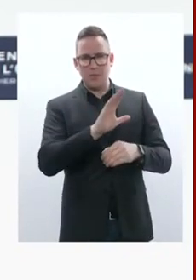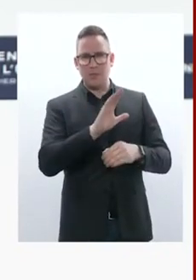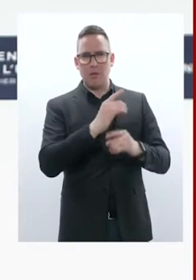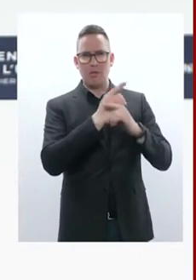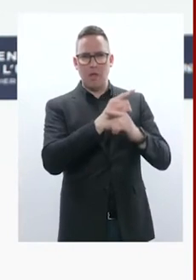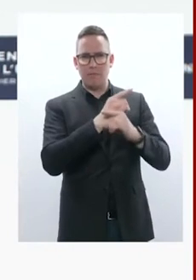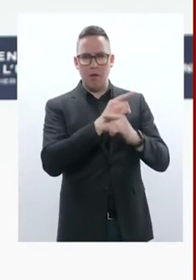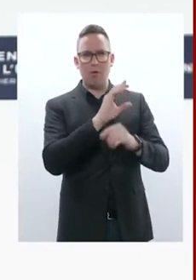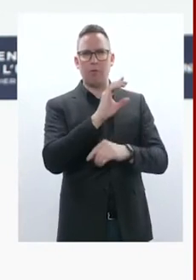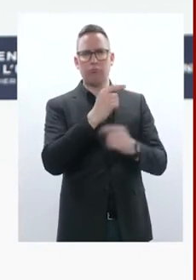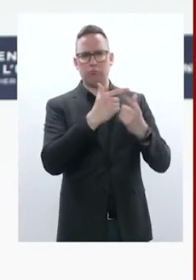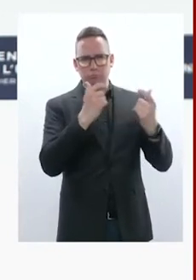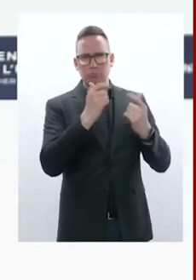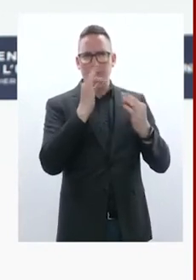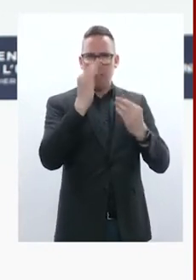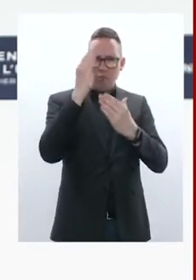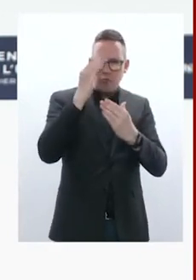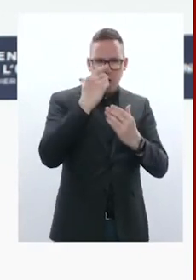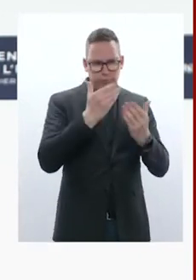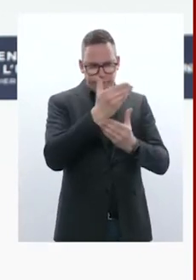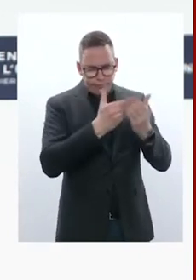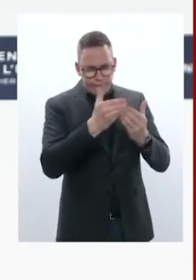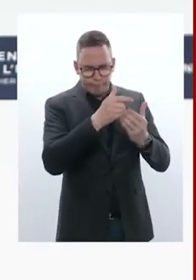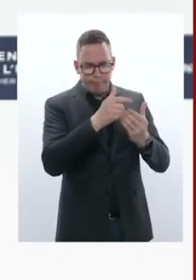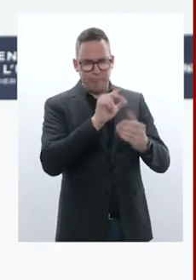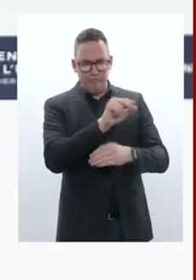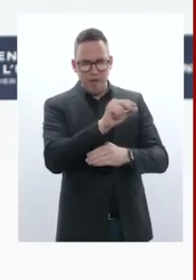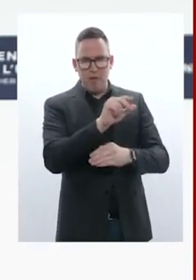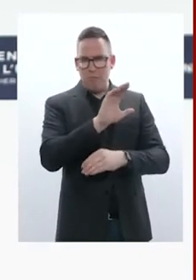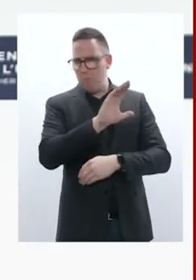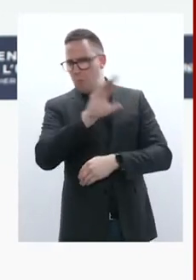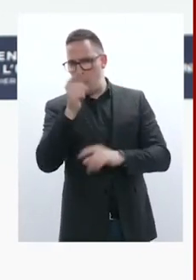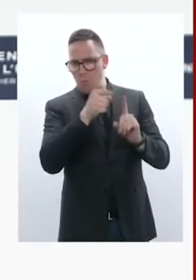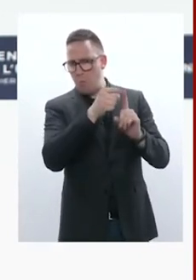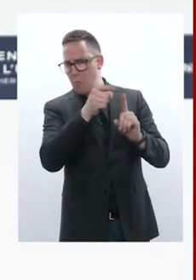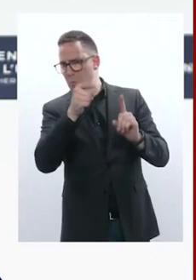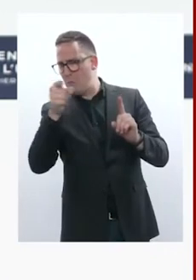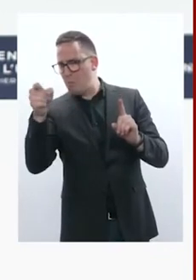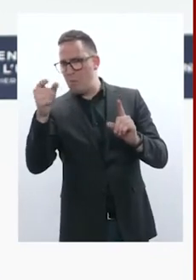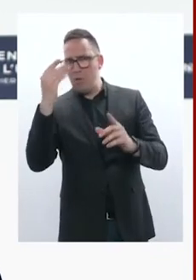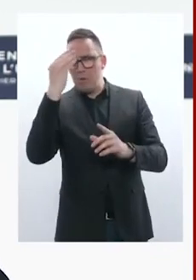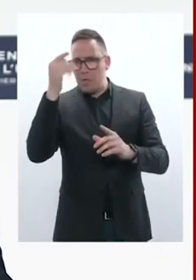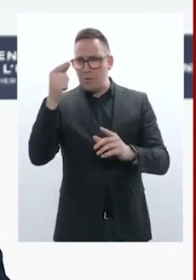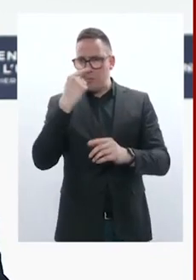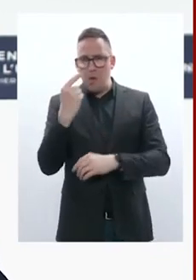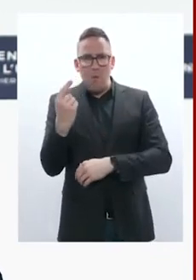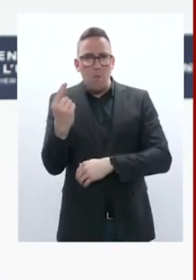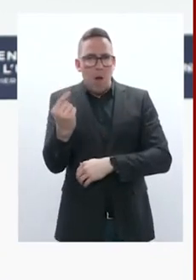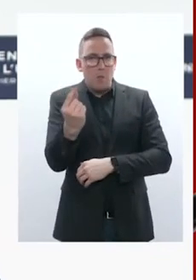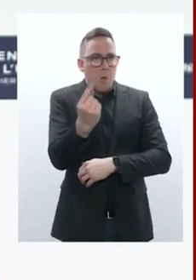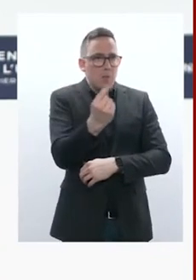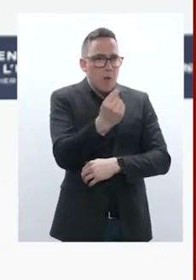collègues ici présents, ainsi que tous ceux qui sont partenaires potentiels et qui sont en état de contribuer à ces